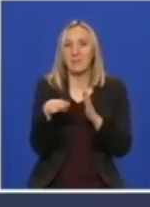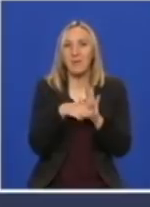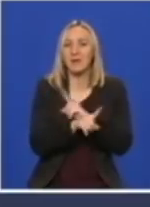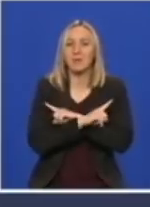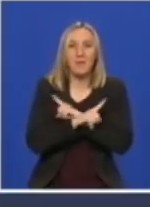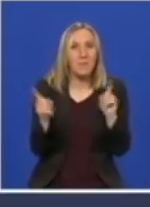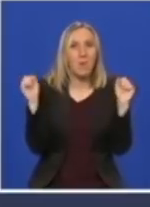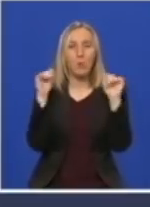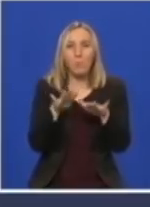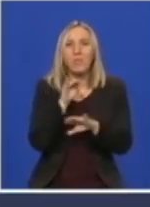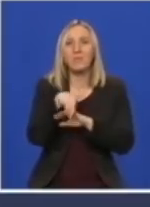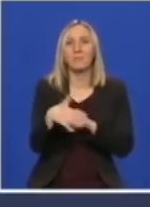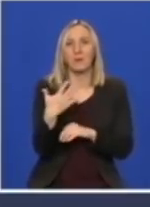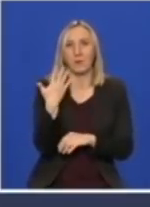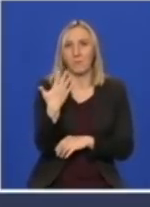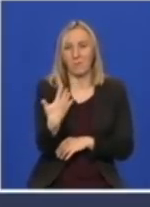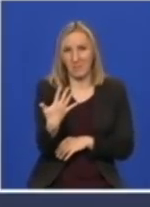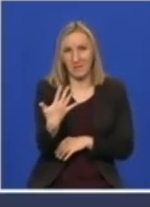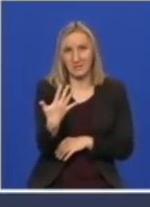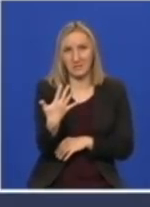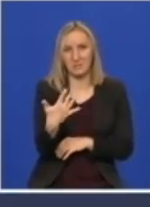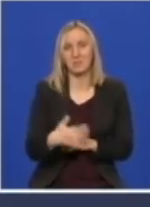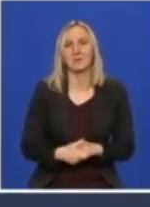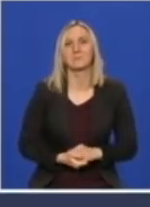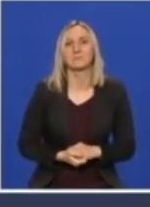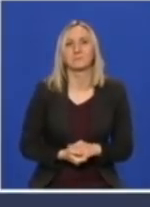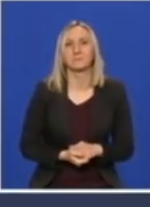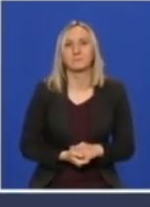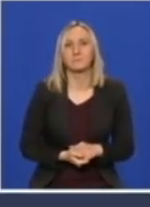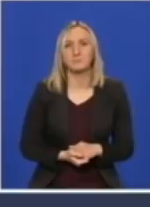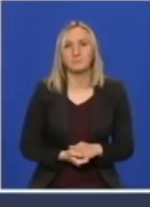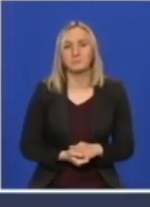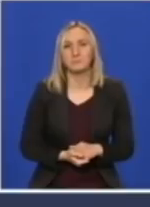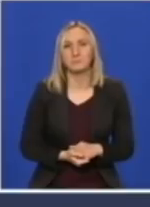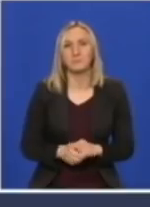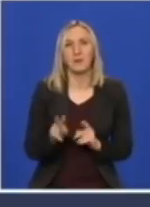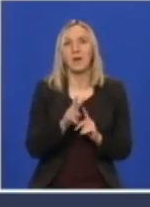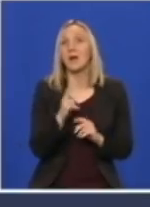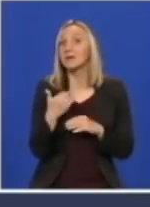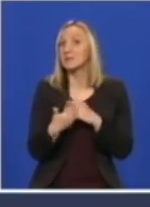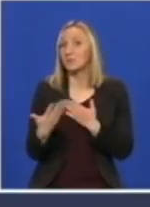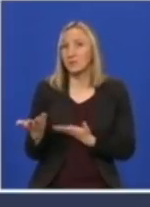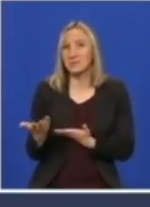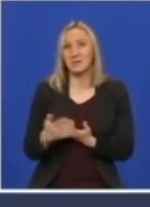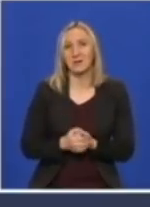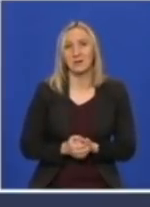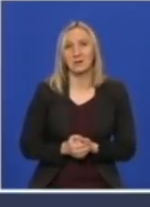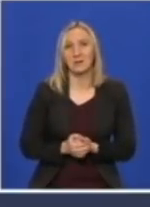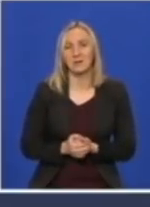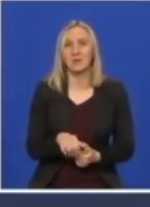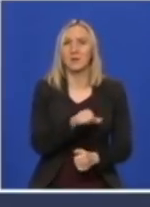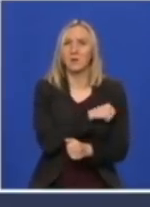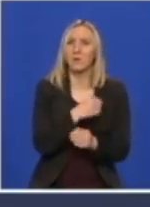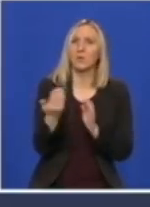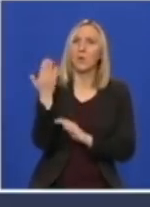nema okupljenja više od 50, to je jedna stvar. S druge strane, godinama